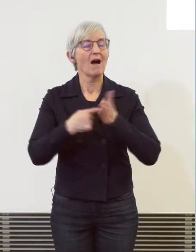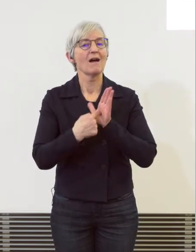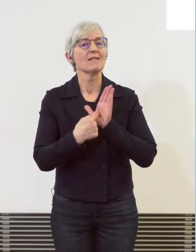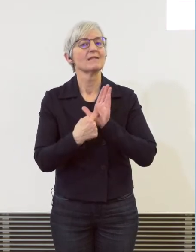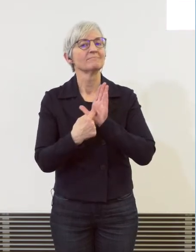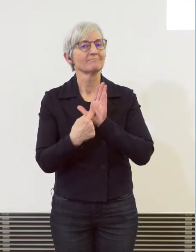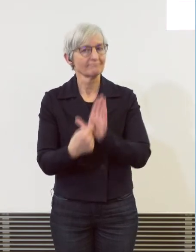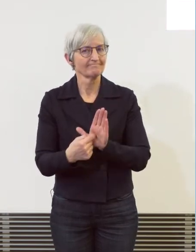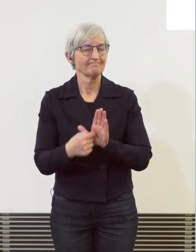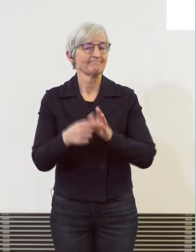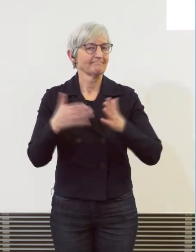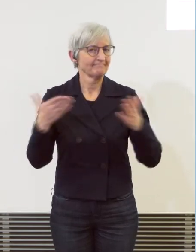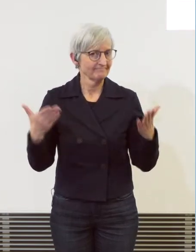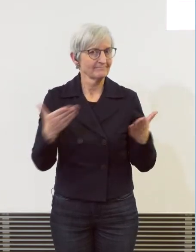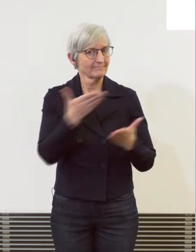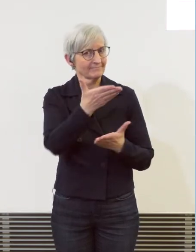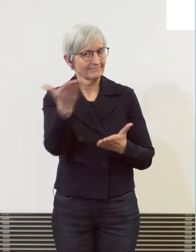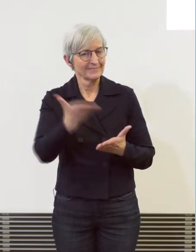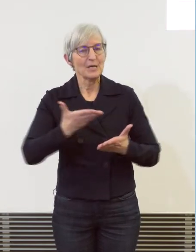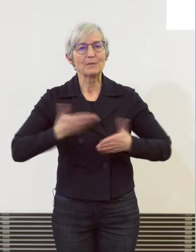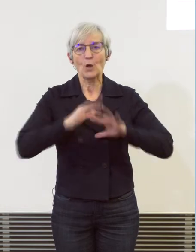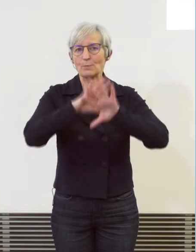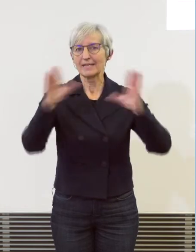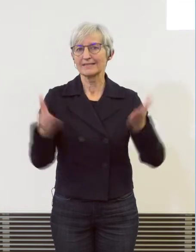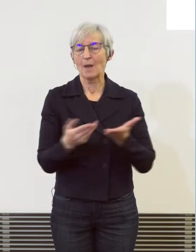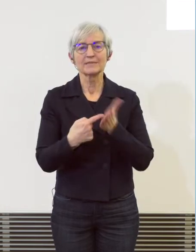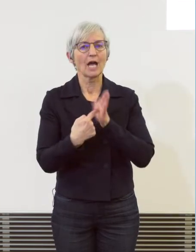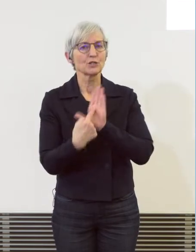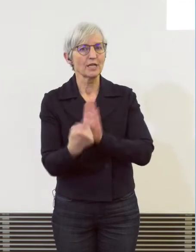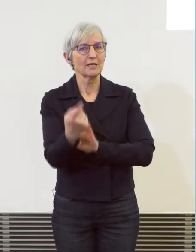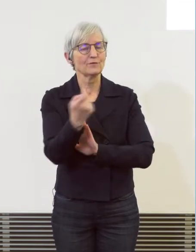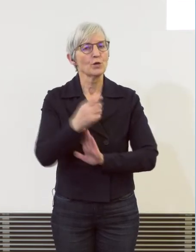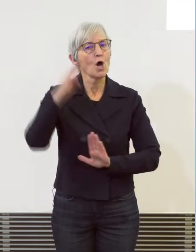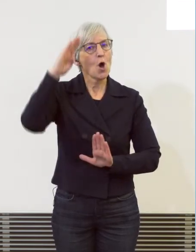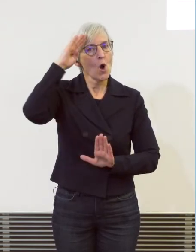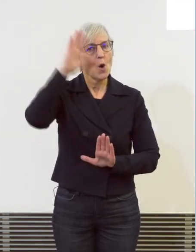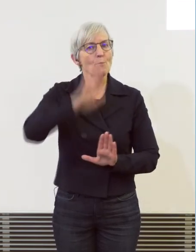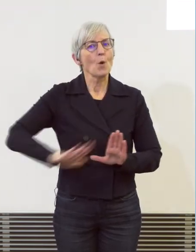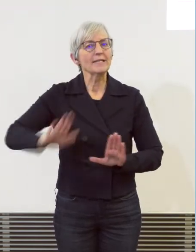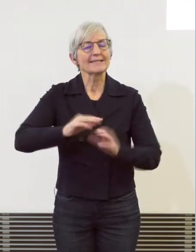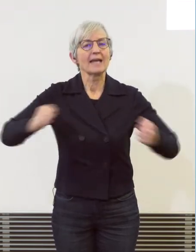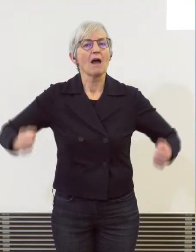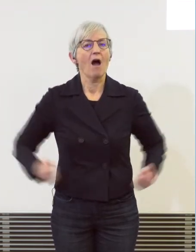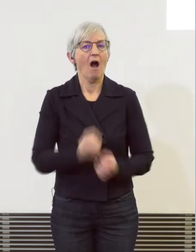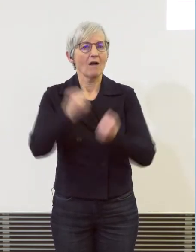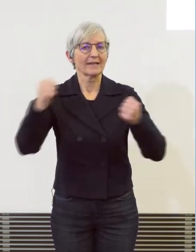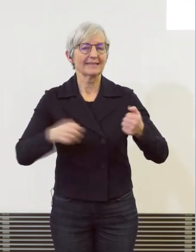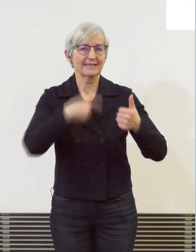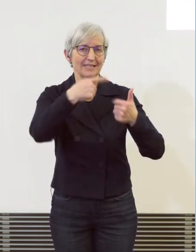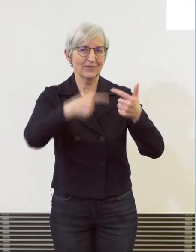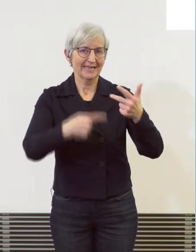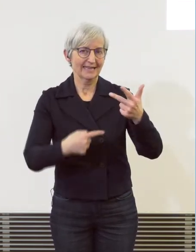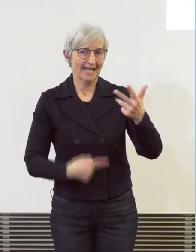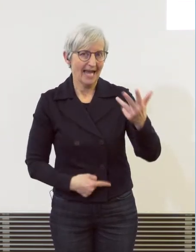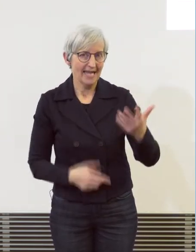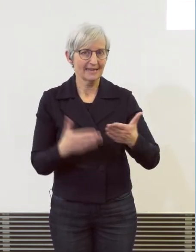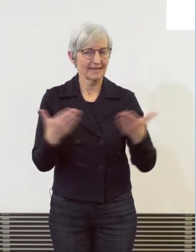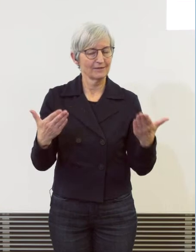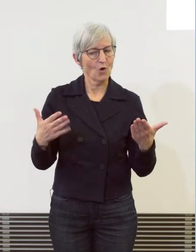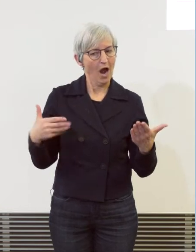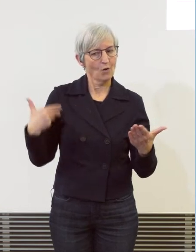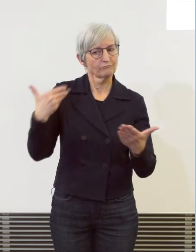polizeilichen Aktivitäten bzw. der polizeilichen Aktivitäten dort, wo Sie auch Erfolg